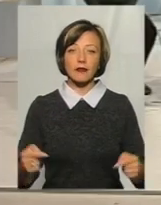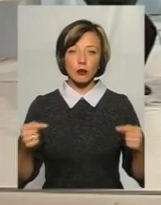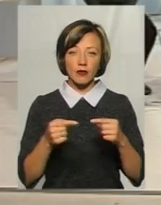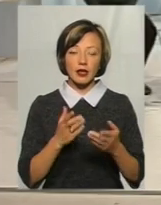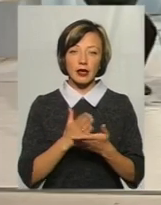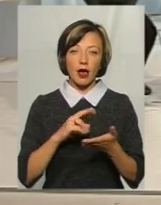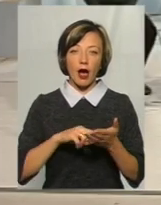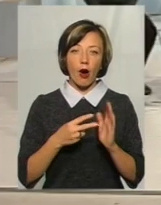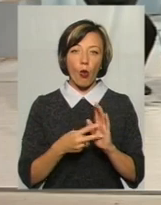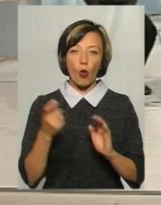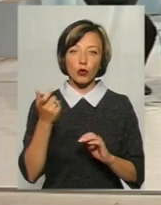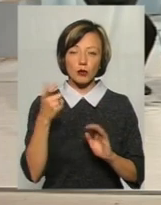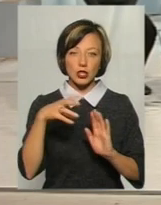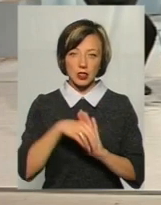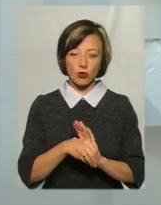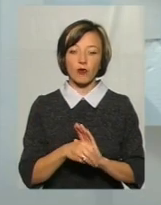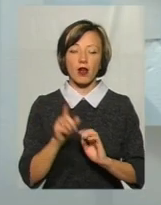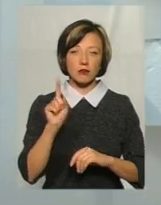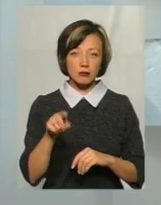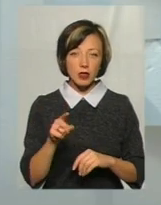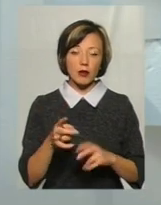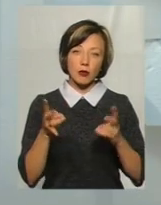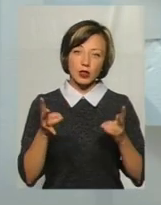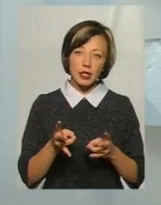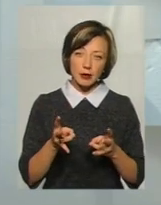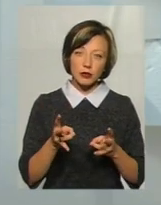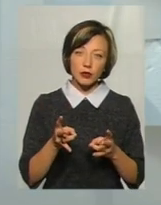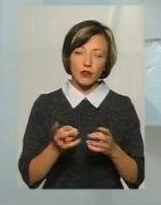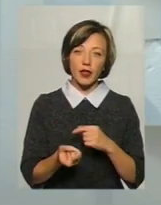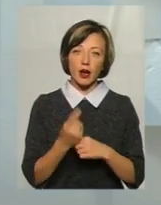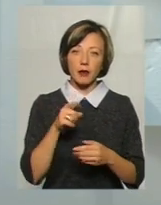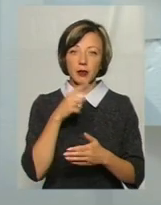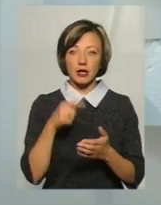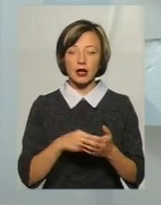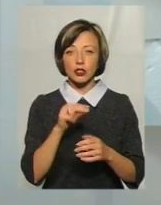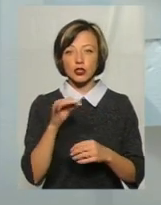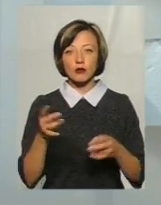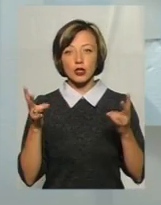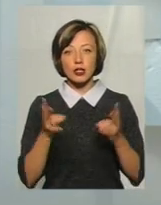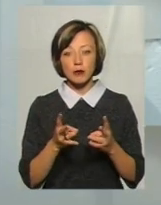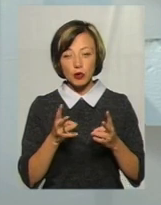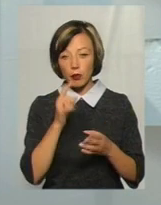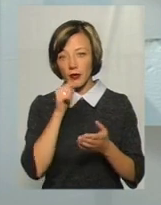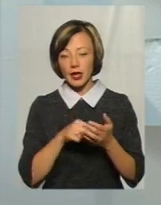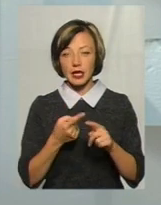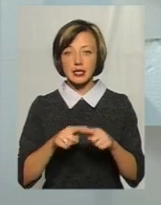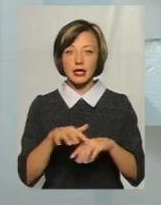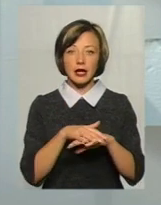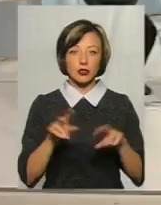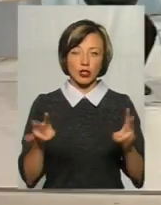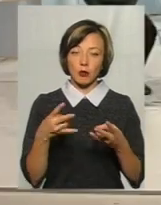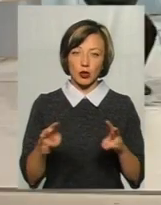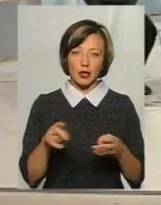економічна складова. За рахунок цього, чи потрібно, виникає питання, чи потрібно входити на ці ринки, чи не потрібно.